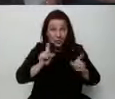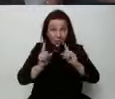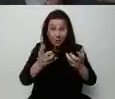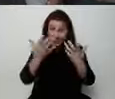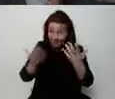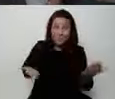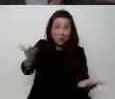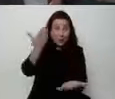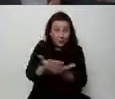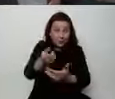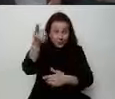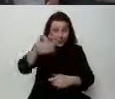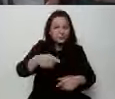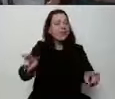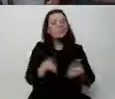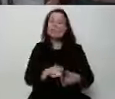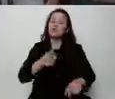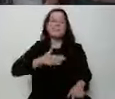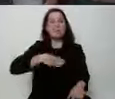Tego też mamy dość.